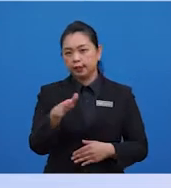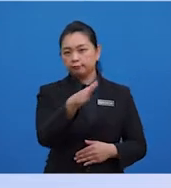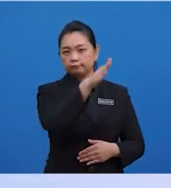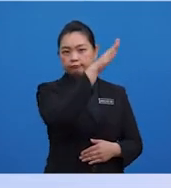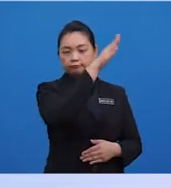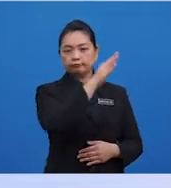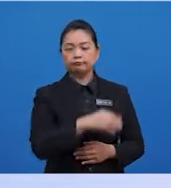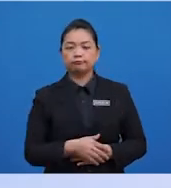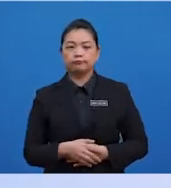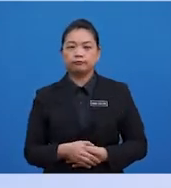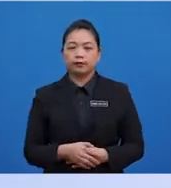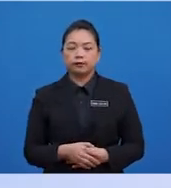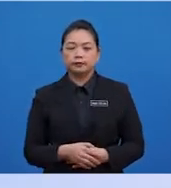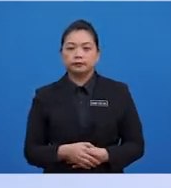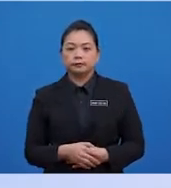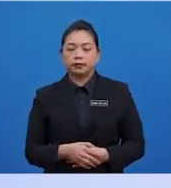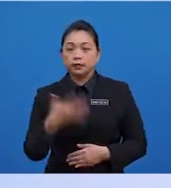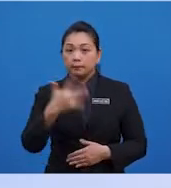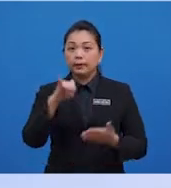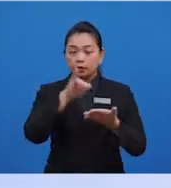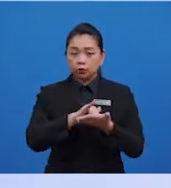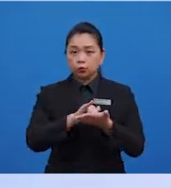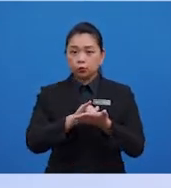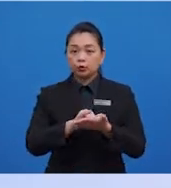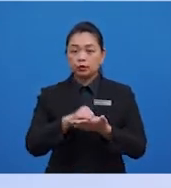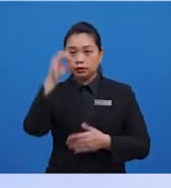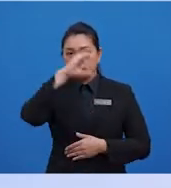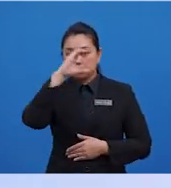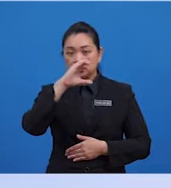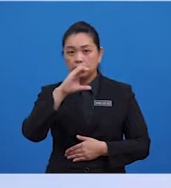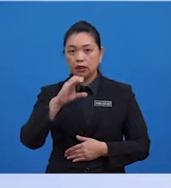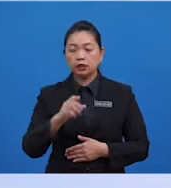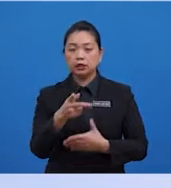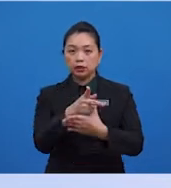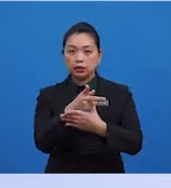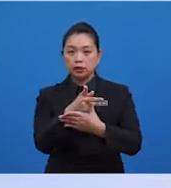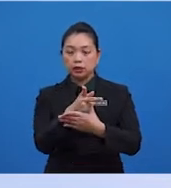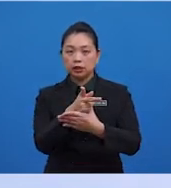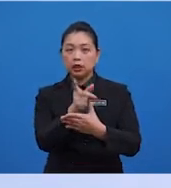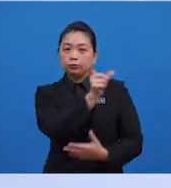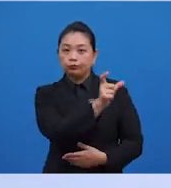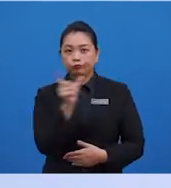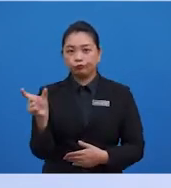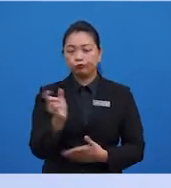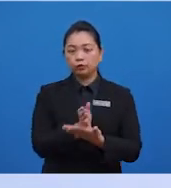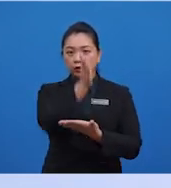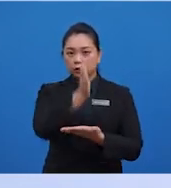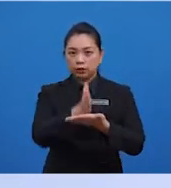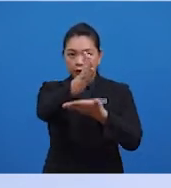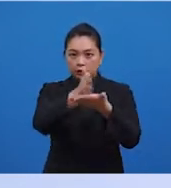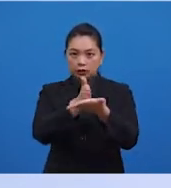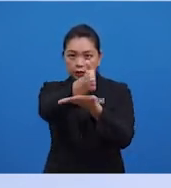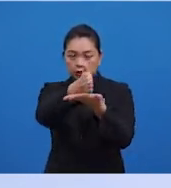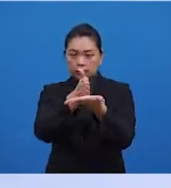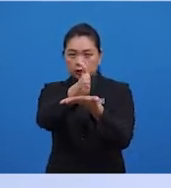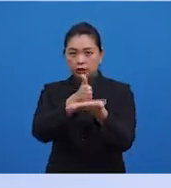menaik. Langkah yang kedua, tentukan nilai purata 2 nilai di tengah-tengah data